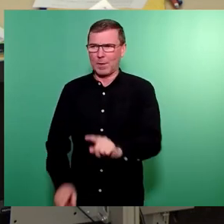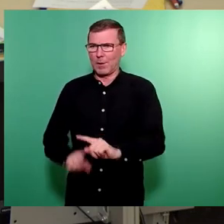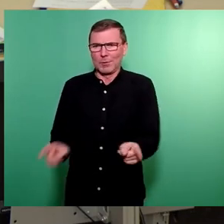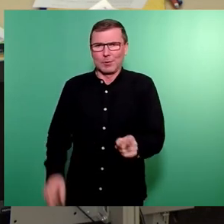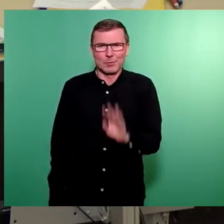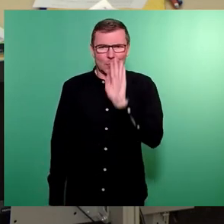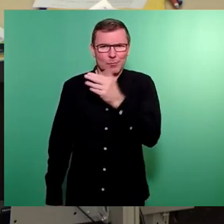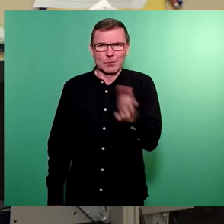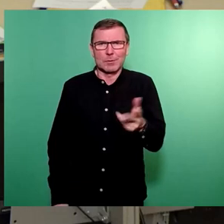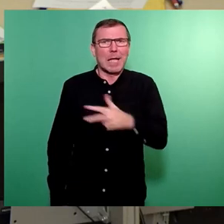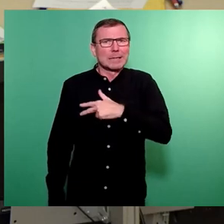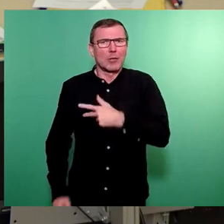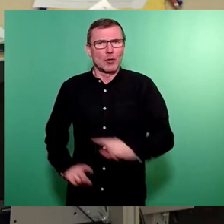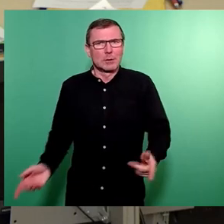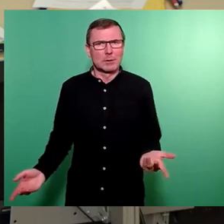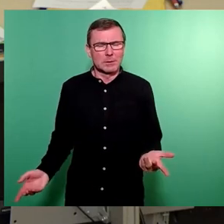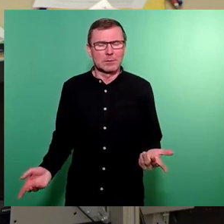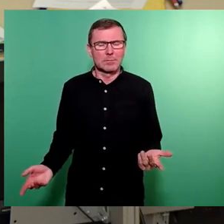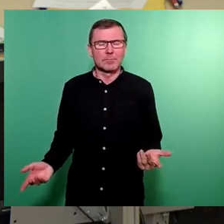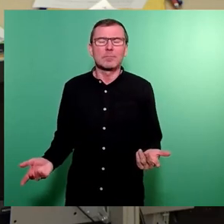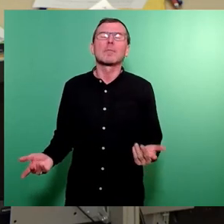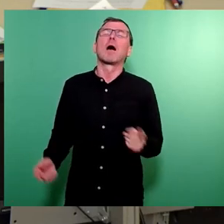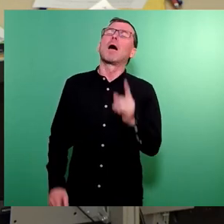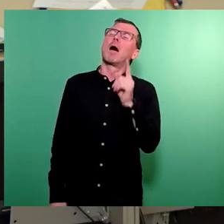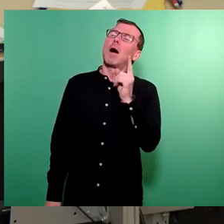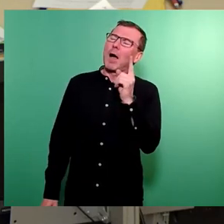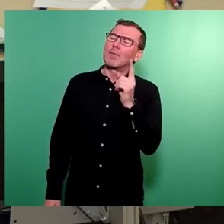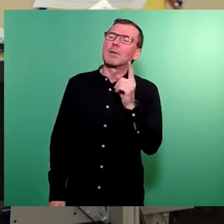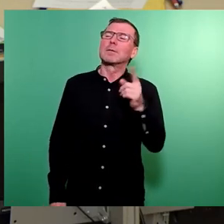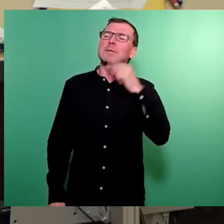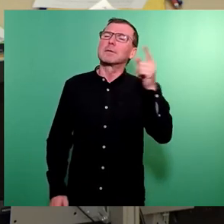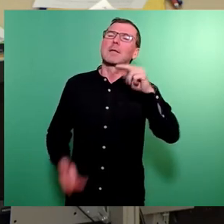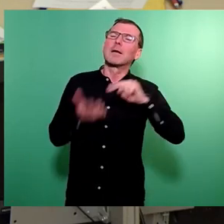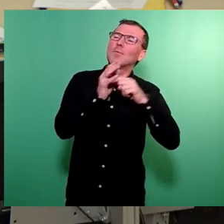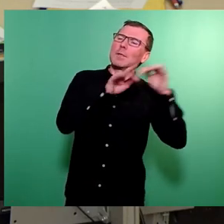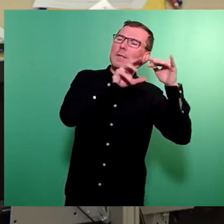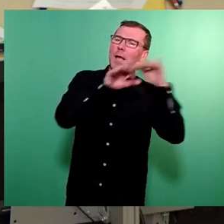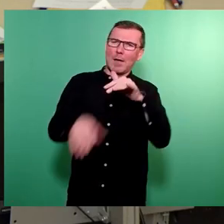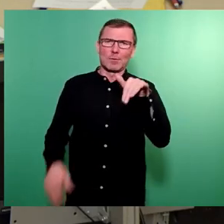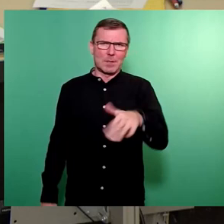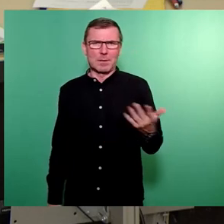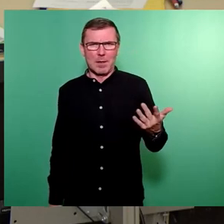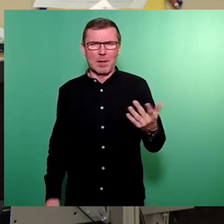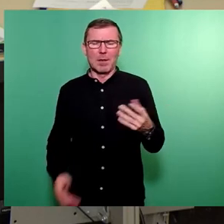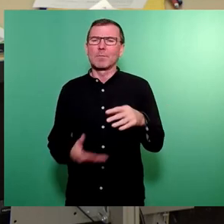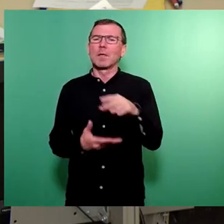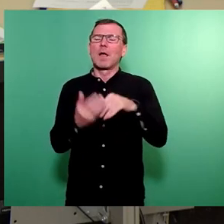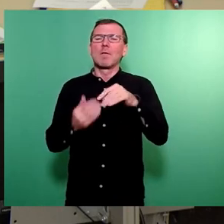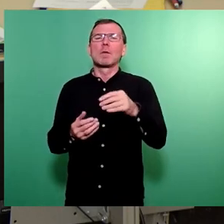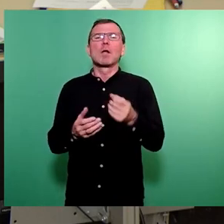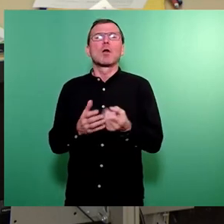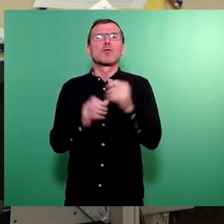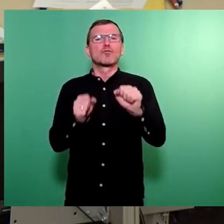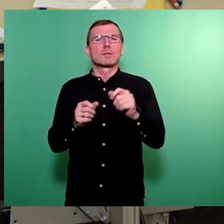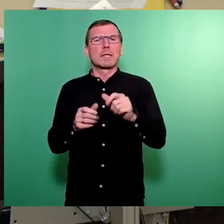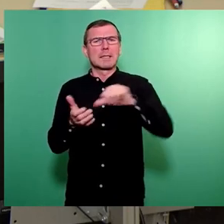seriös. Allerdings sehen wir ideologische Einfallstore wie zum Beispiel die Familiengrundschulzentren oder auch